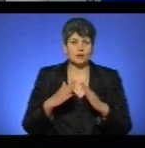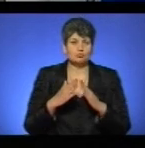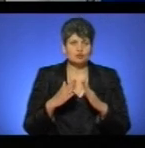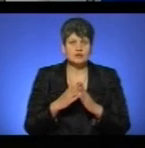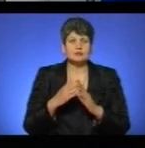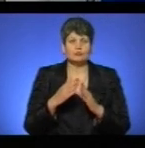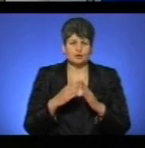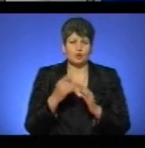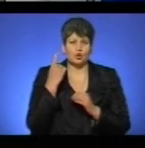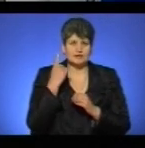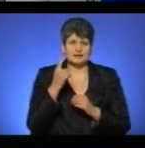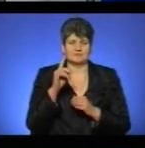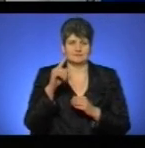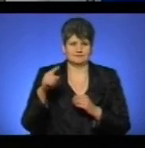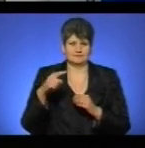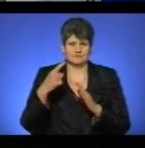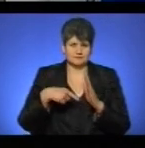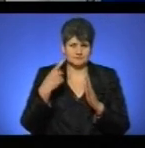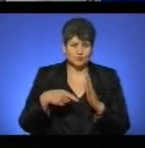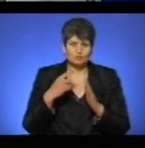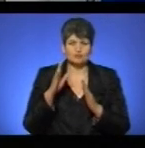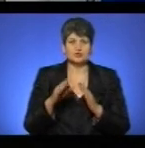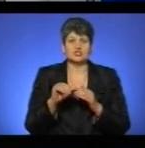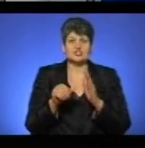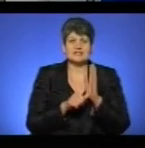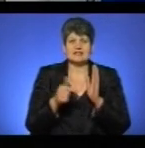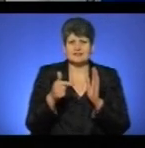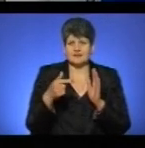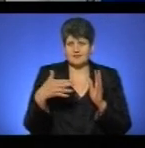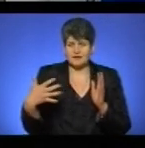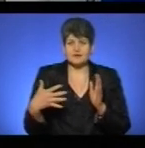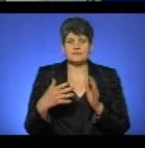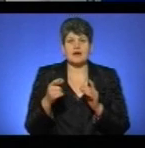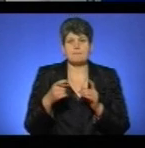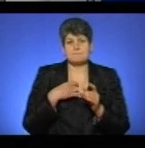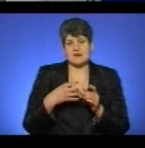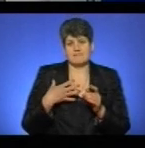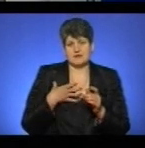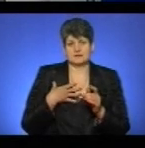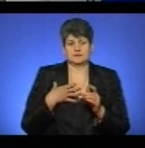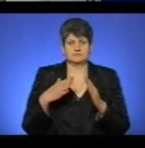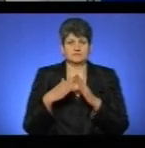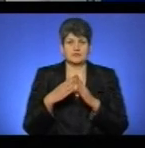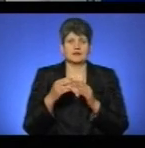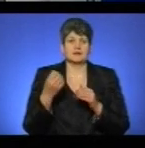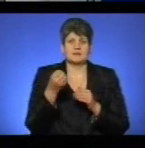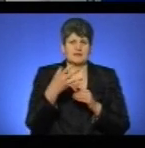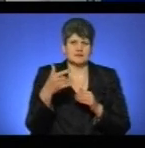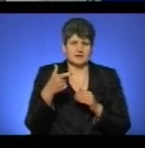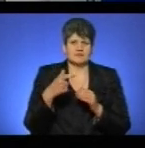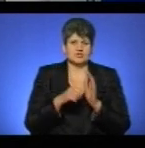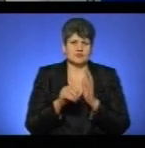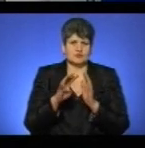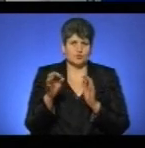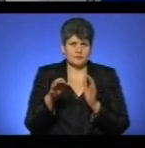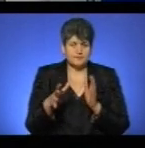коштуватиме 16 гривень 42 копійки і для приватного сектору 15 гривень 84 копійки. Про це нам сьогодні